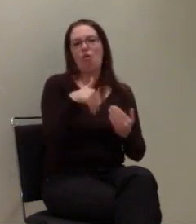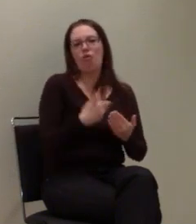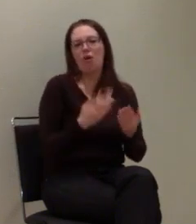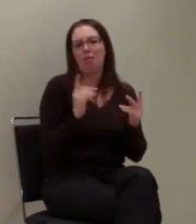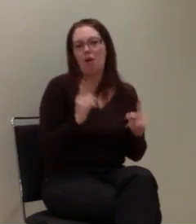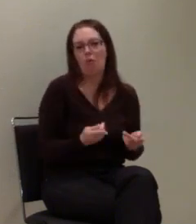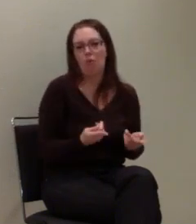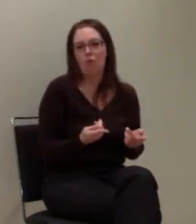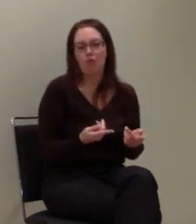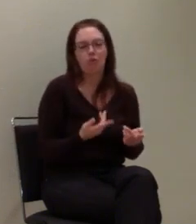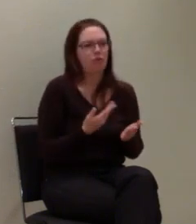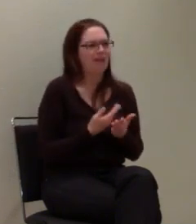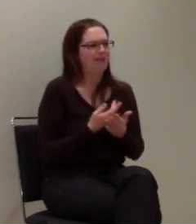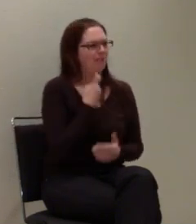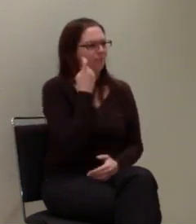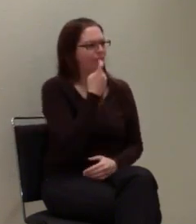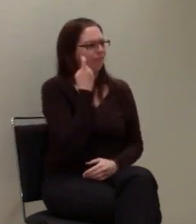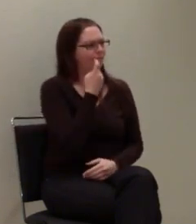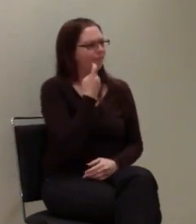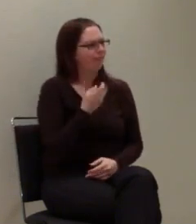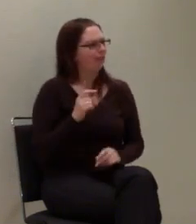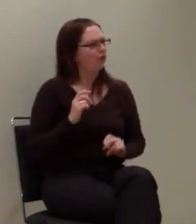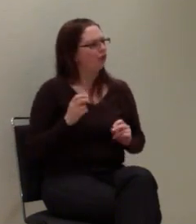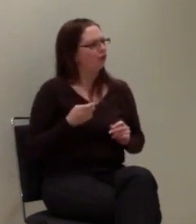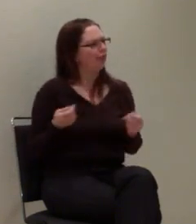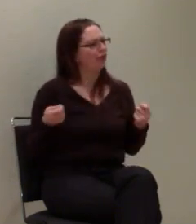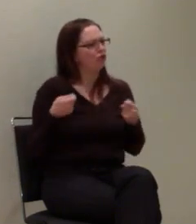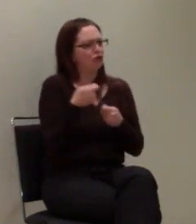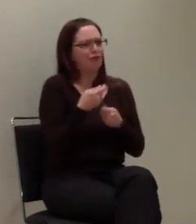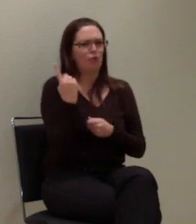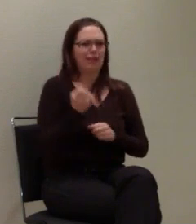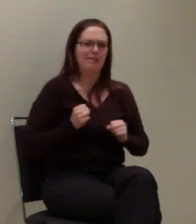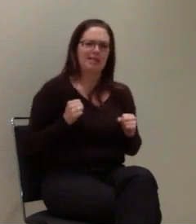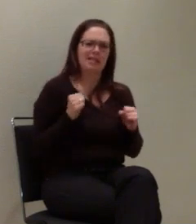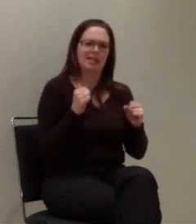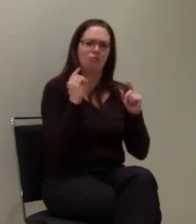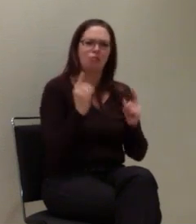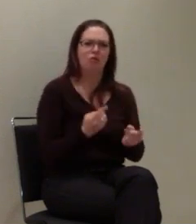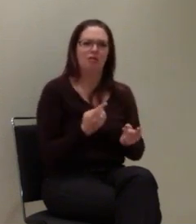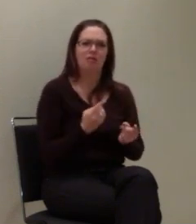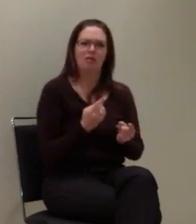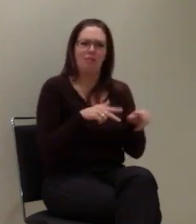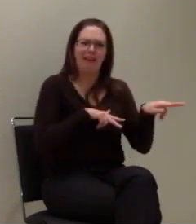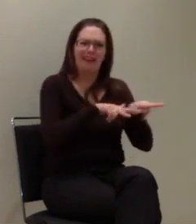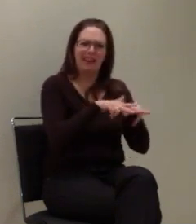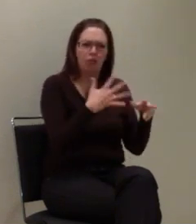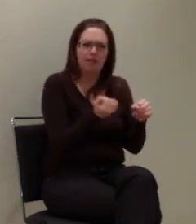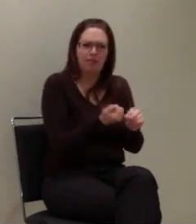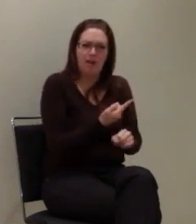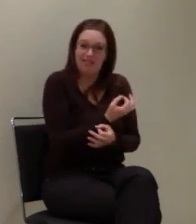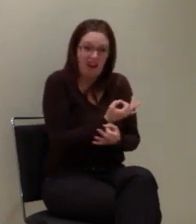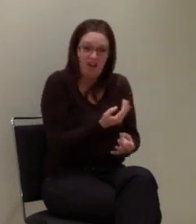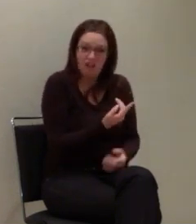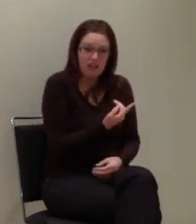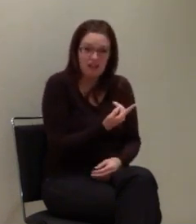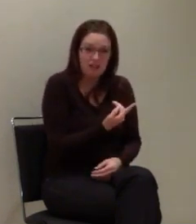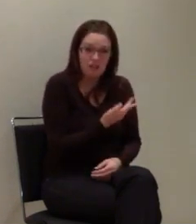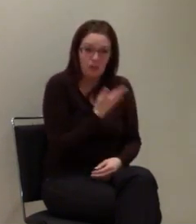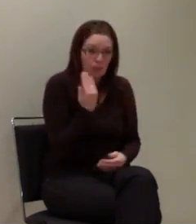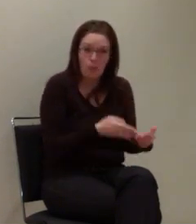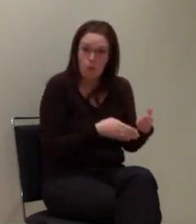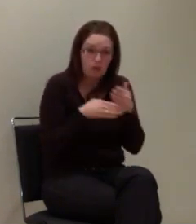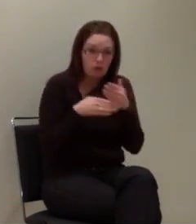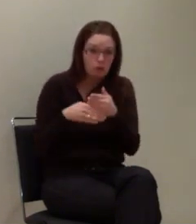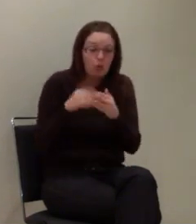seitens der Regierung keine Unterstützung? Und noch eine